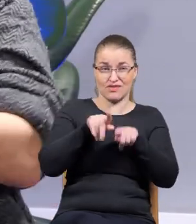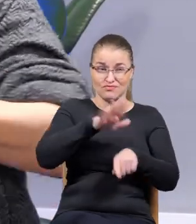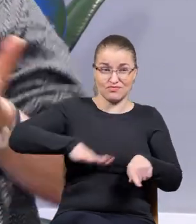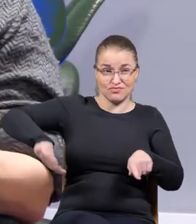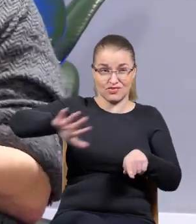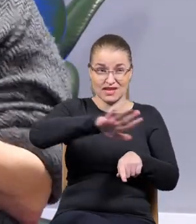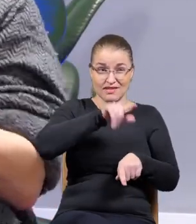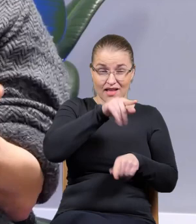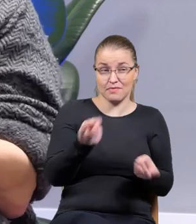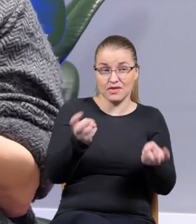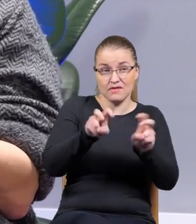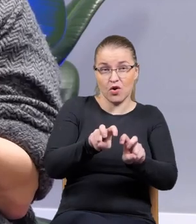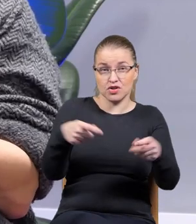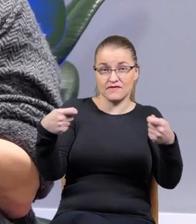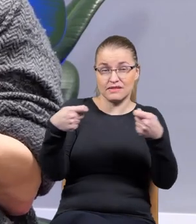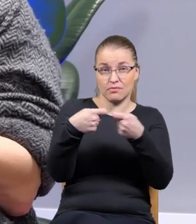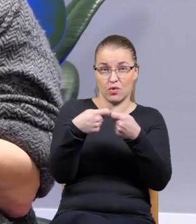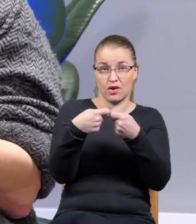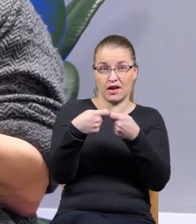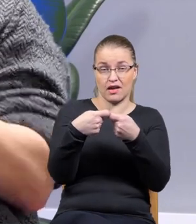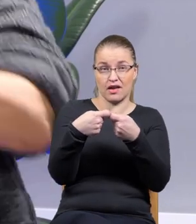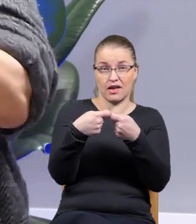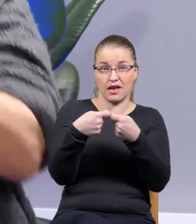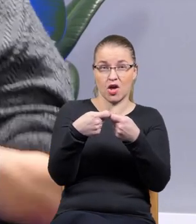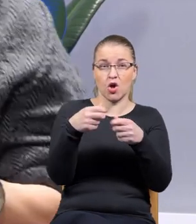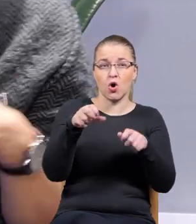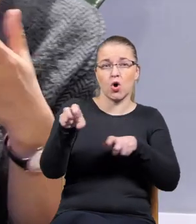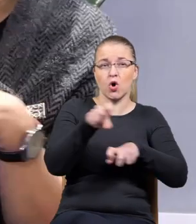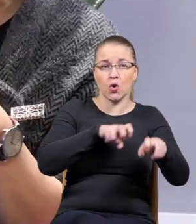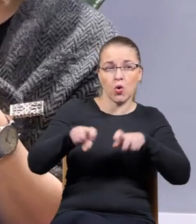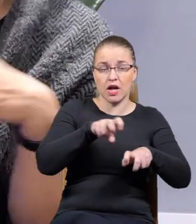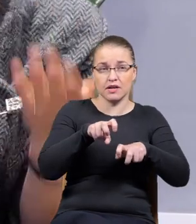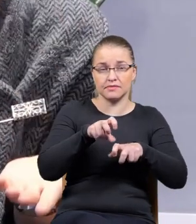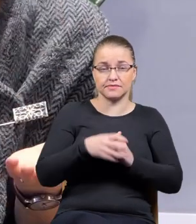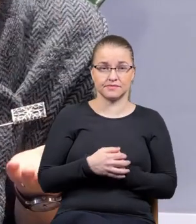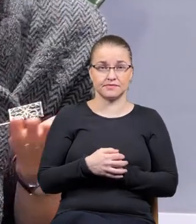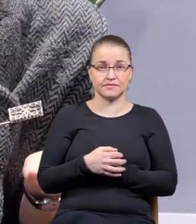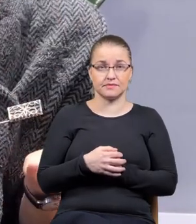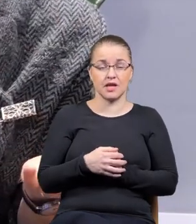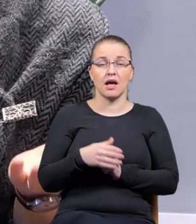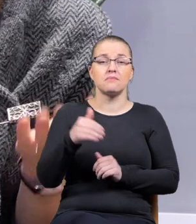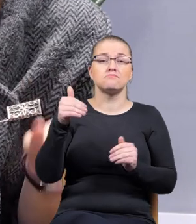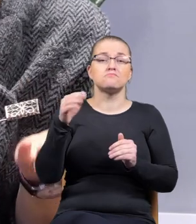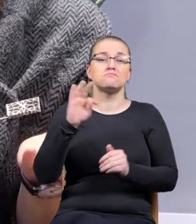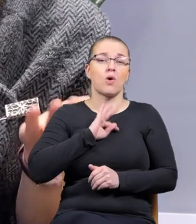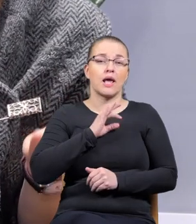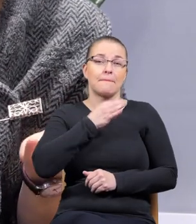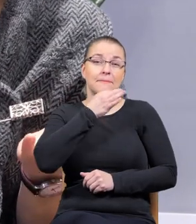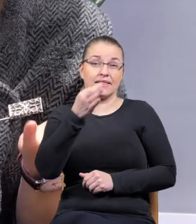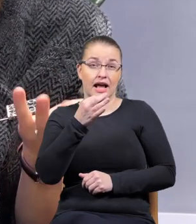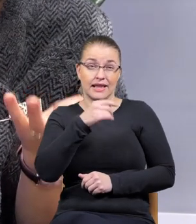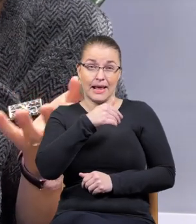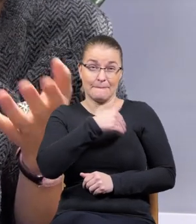tworzyć wspólne jakby takie ruchy, które by mały. Moje pytanie jest takie, czy myśmy jako